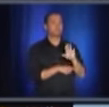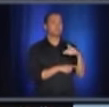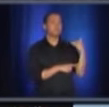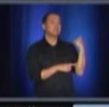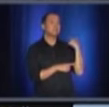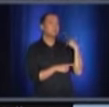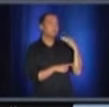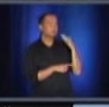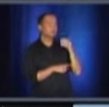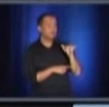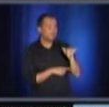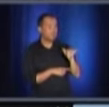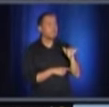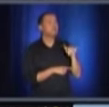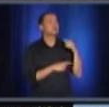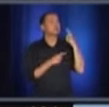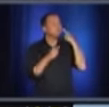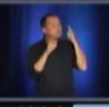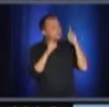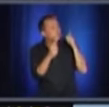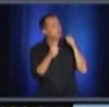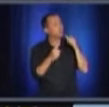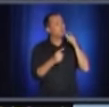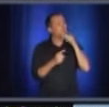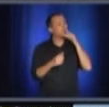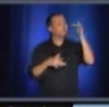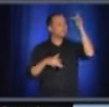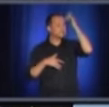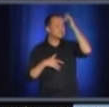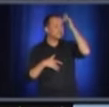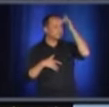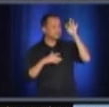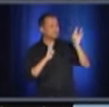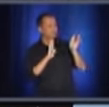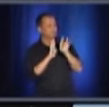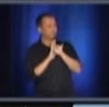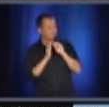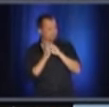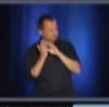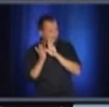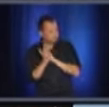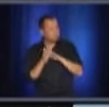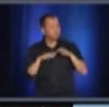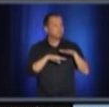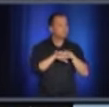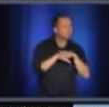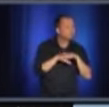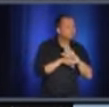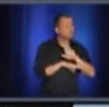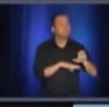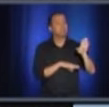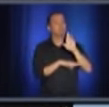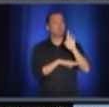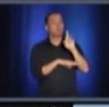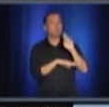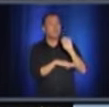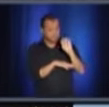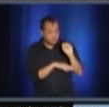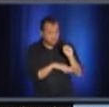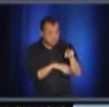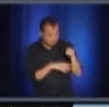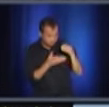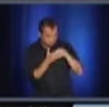de mai, on parlait de statistiques selon la race de la victime. Est-ce que cela a commencé?